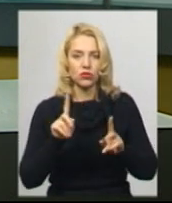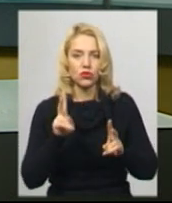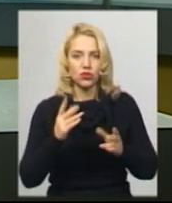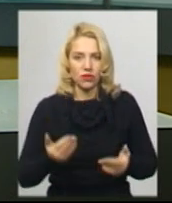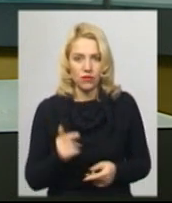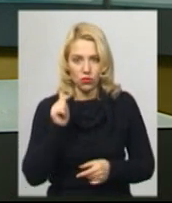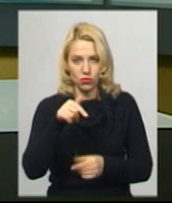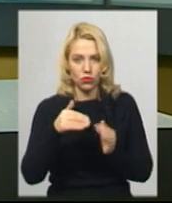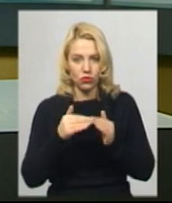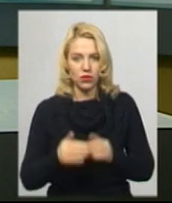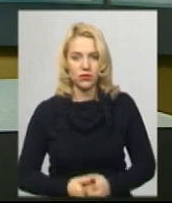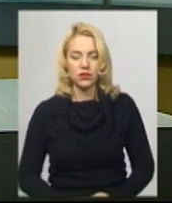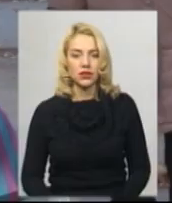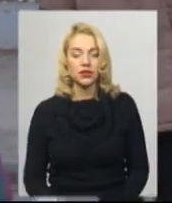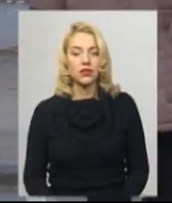Анастасії Збродової.